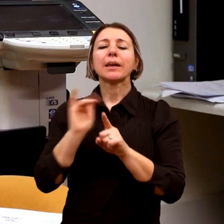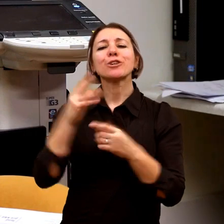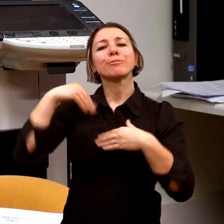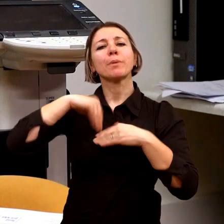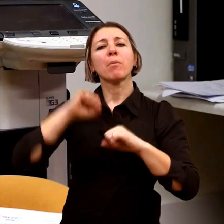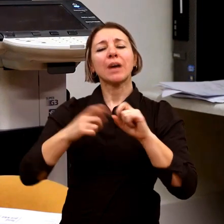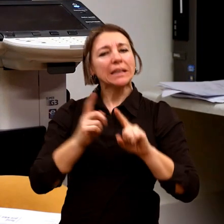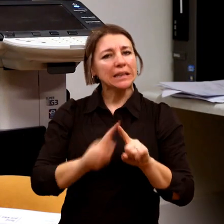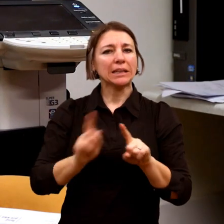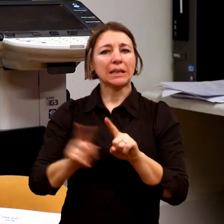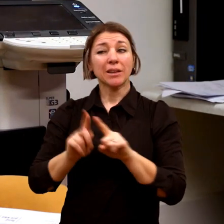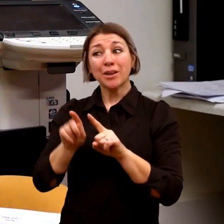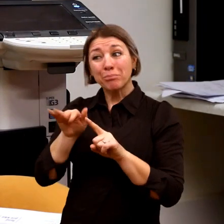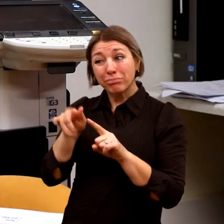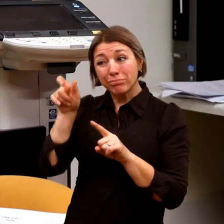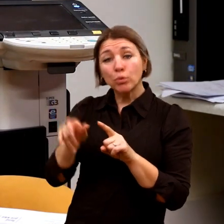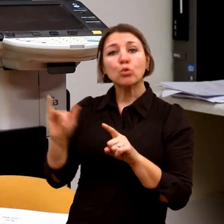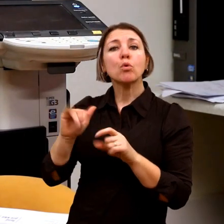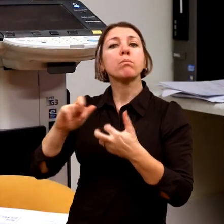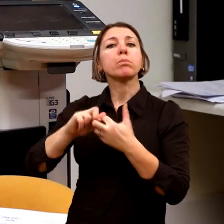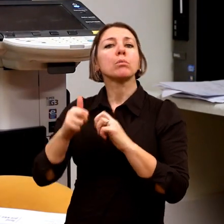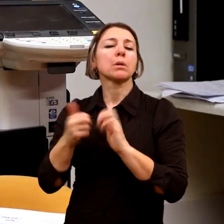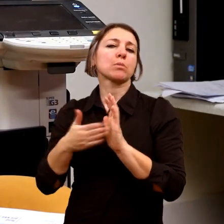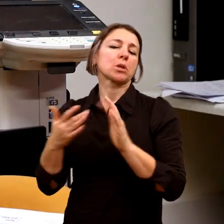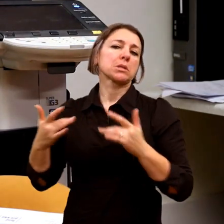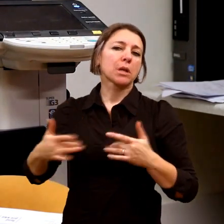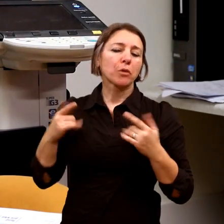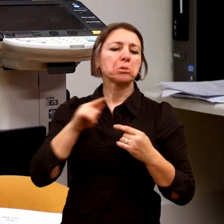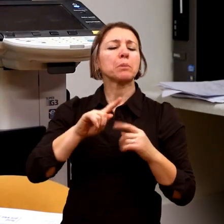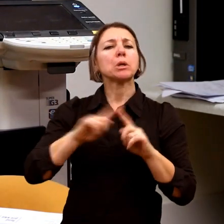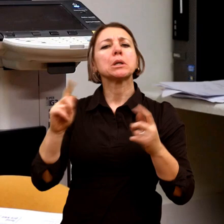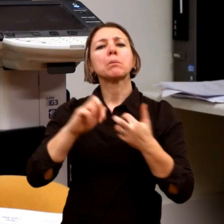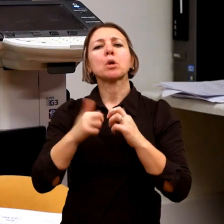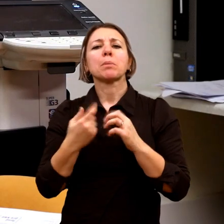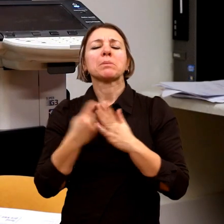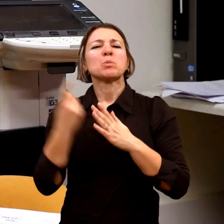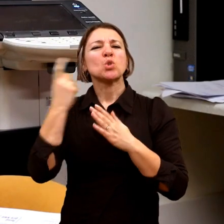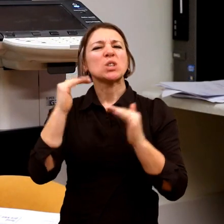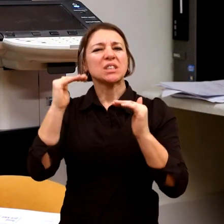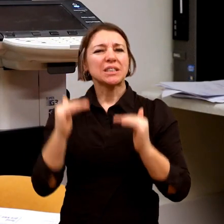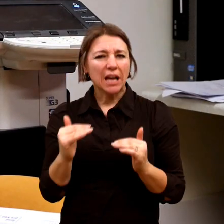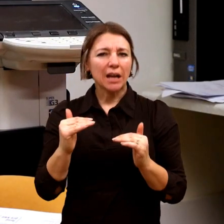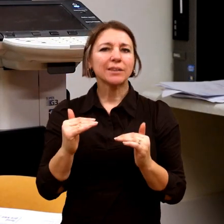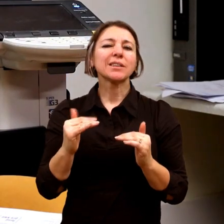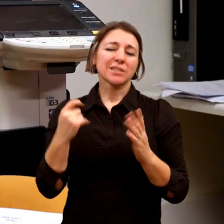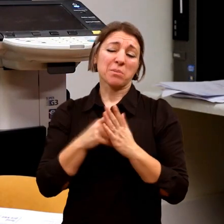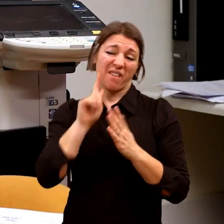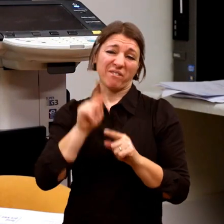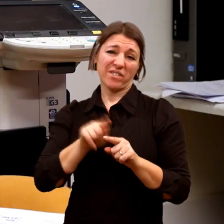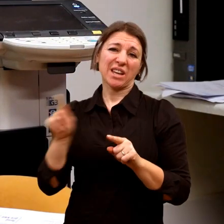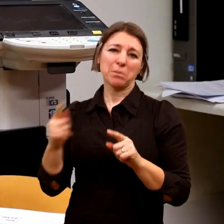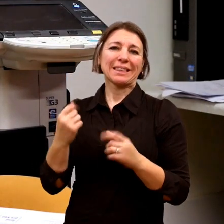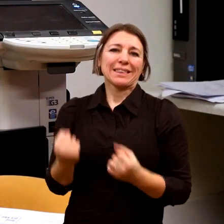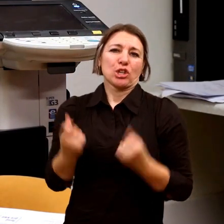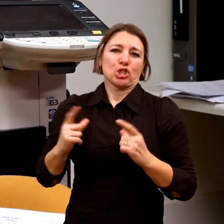který má nějaké problémy zdravotní, sociální, tak ten mývá tu cestu těžší,